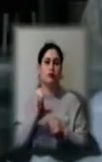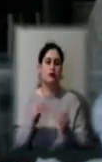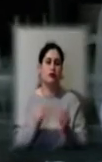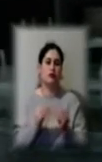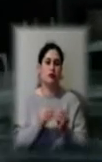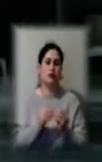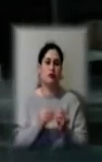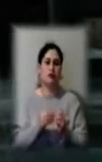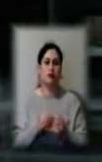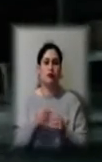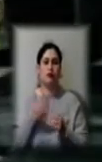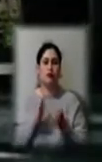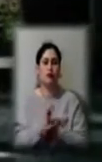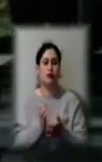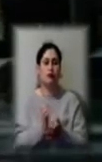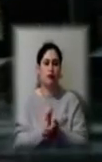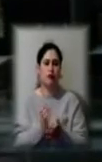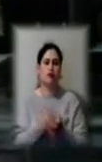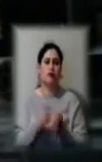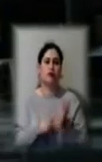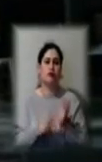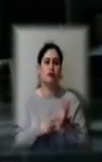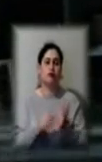кваров 60, жирний 100,